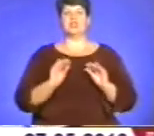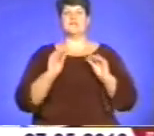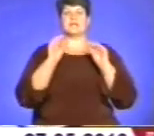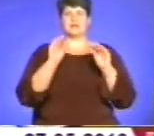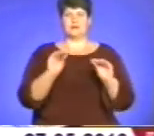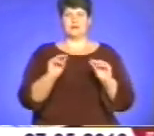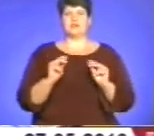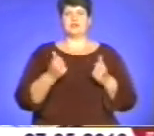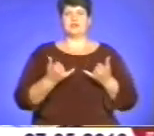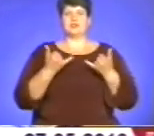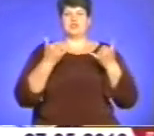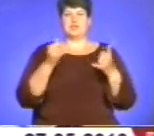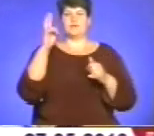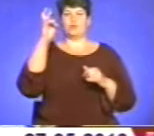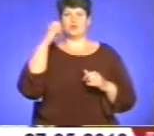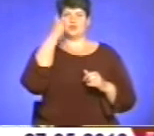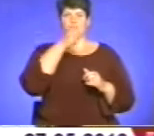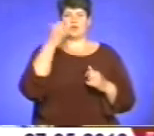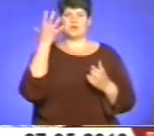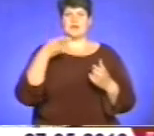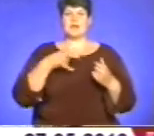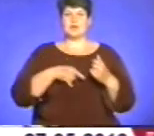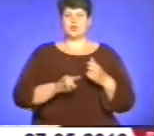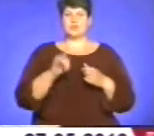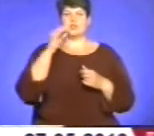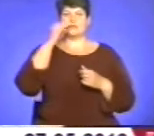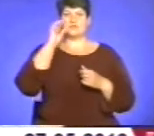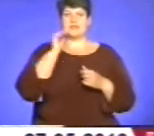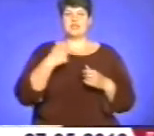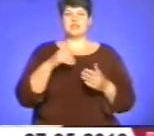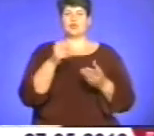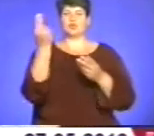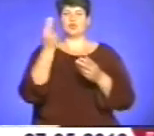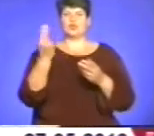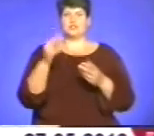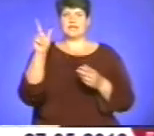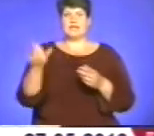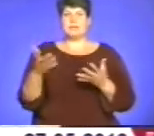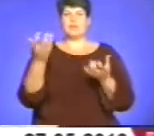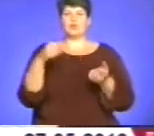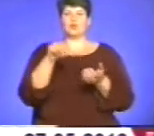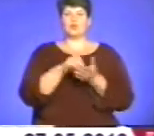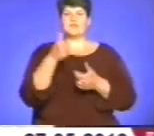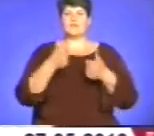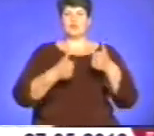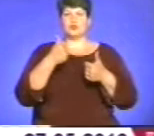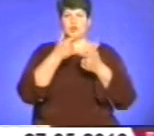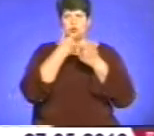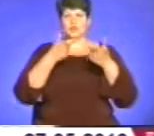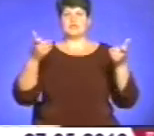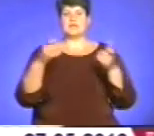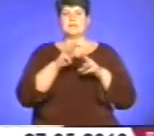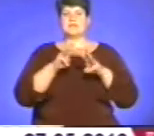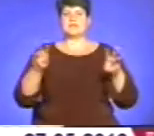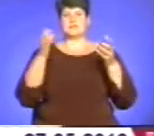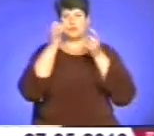200-річчя від дня народження Шевченка. Наші художники беруть участь в конкурсі, який оголосило Міністерство